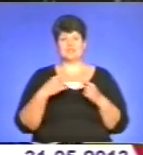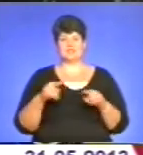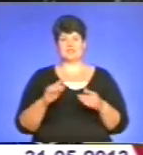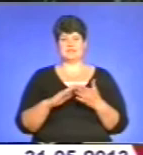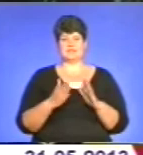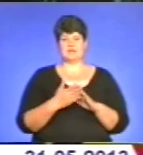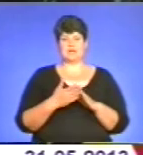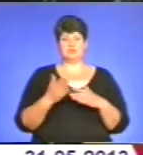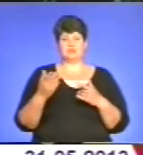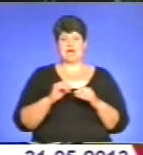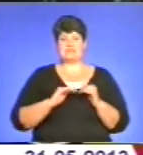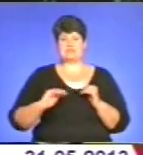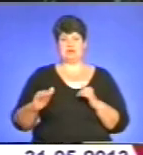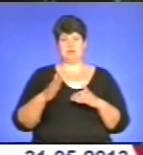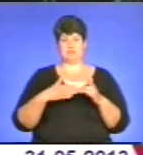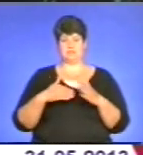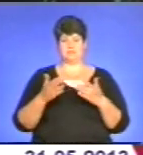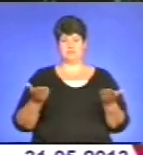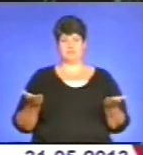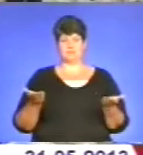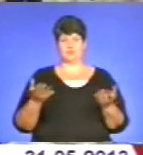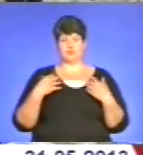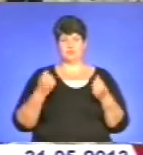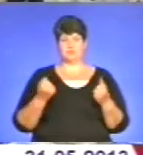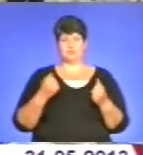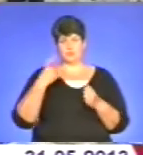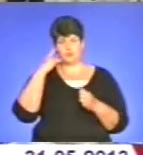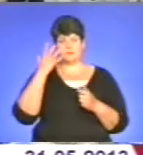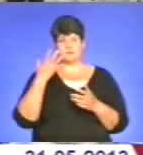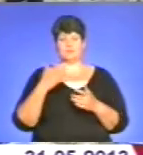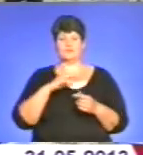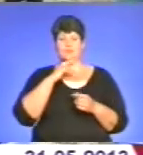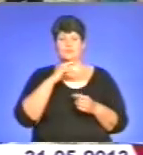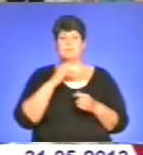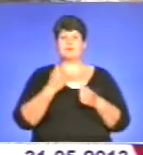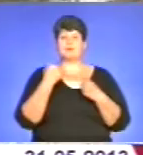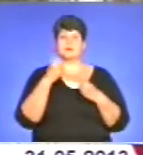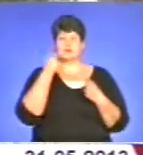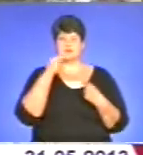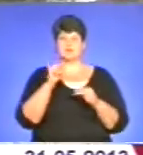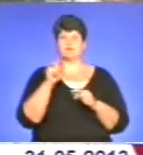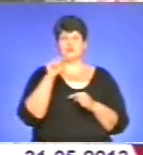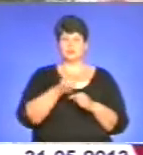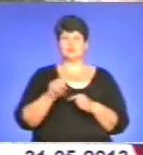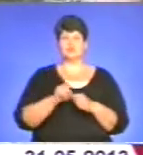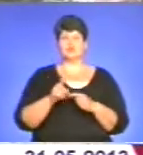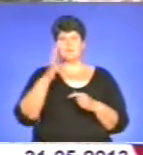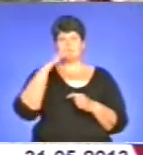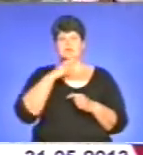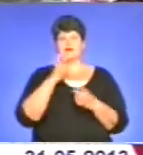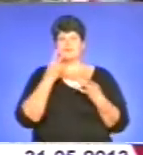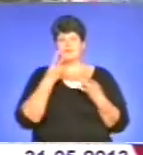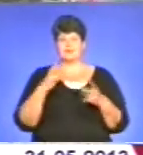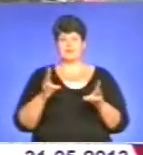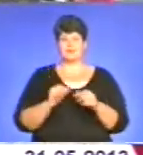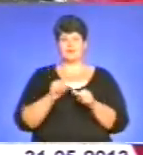практично оздоровлюватися. Ми думаємо. Перевага пришкільних таборів у тому, що батькам не потрібно вносити додаткову плату за